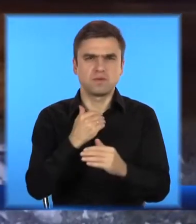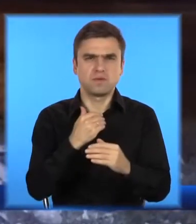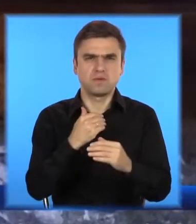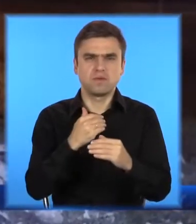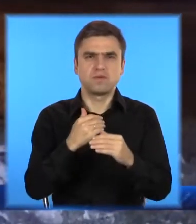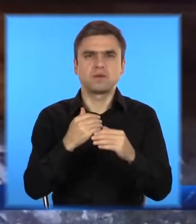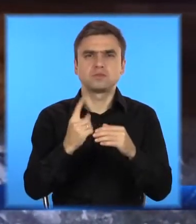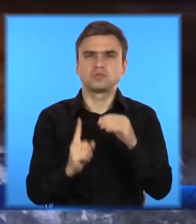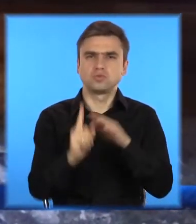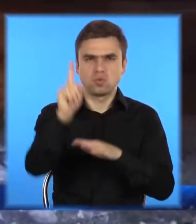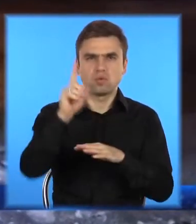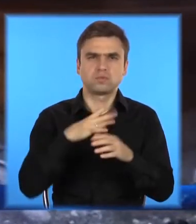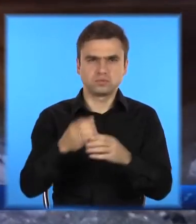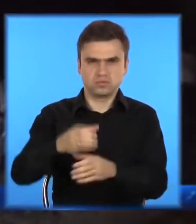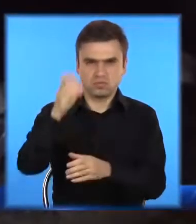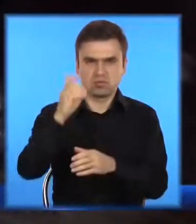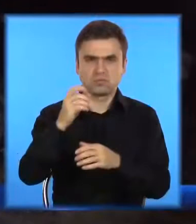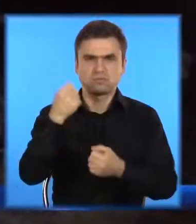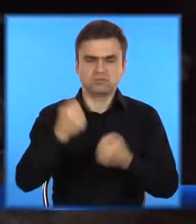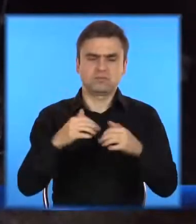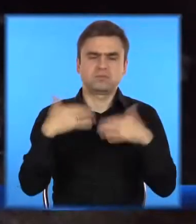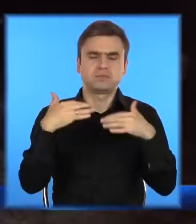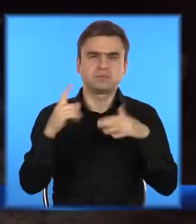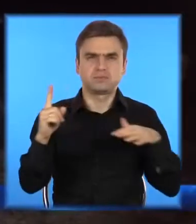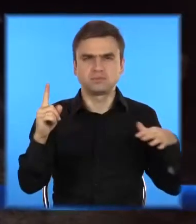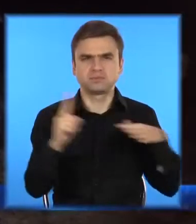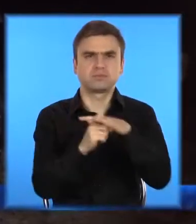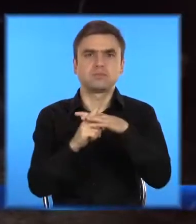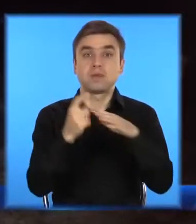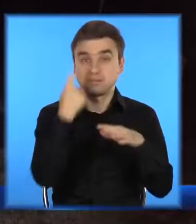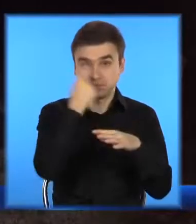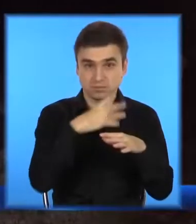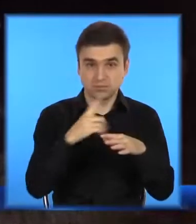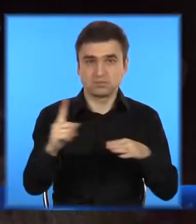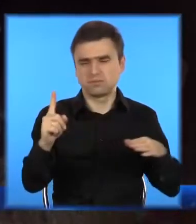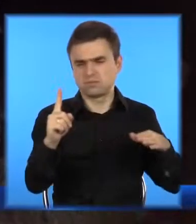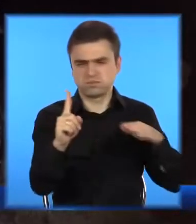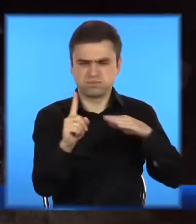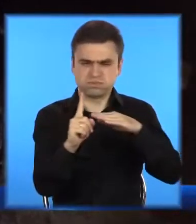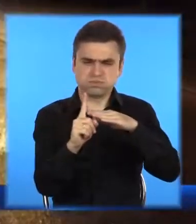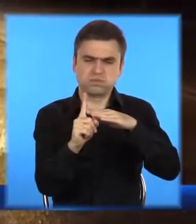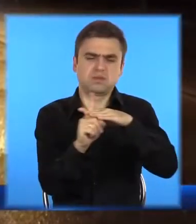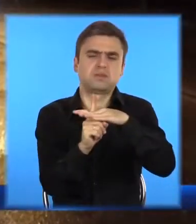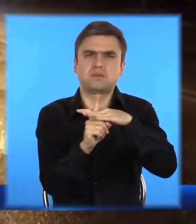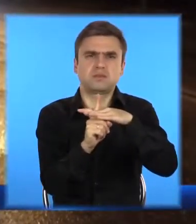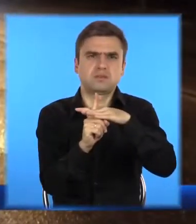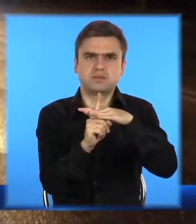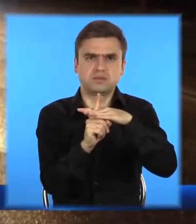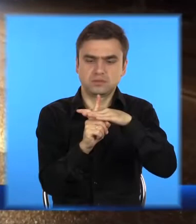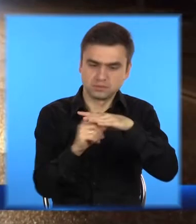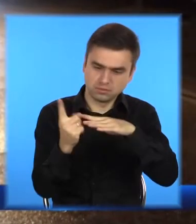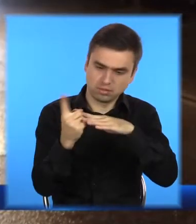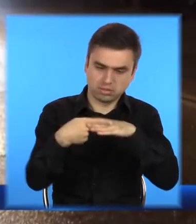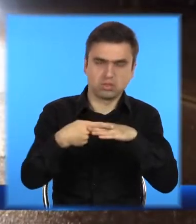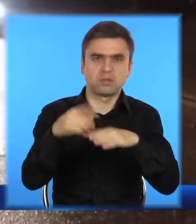іномарки. Керманич на підпитку відбувся легким переліком. Ще за півгодини, але вже у Тернівському районі, третій